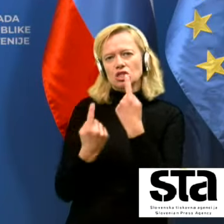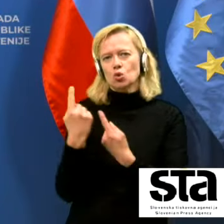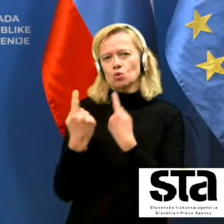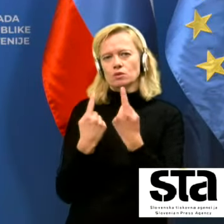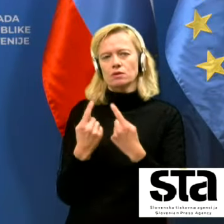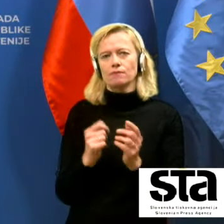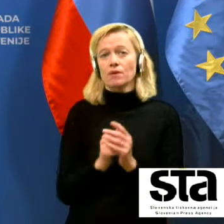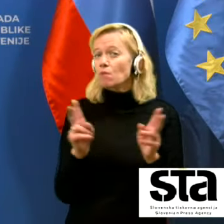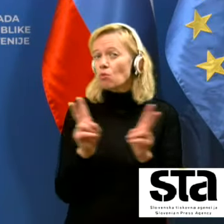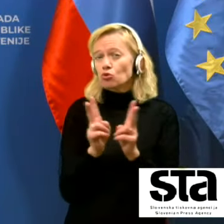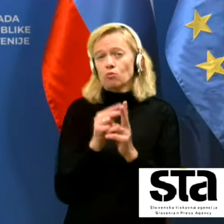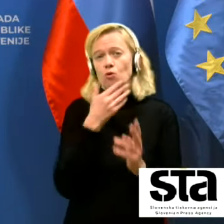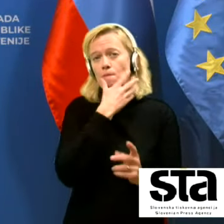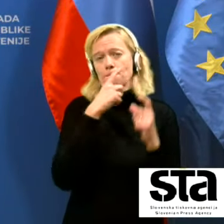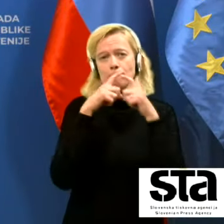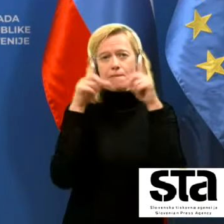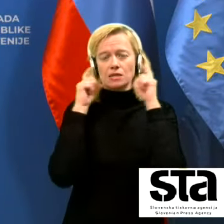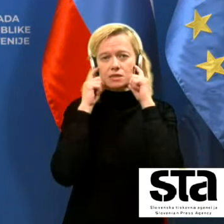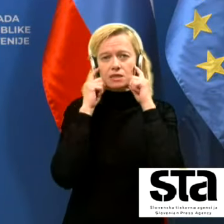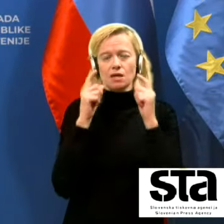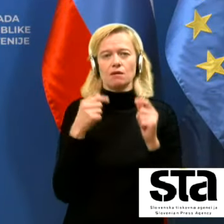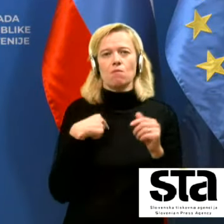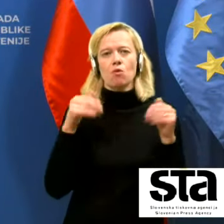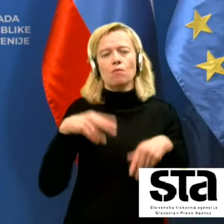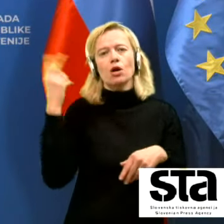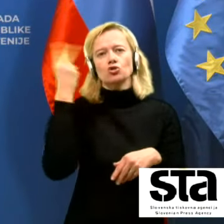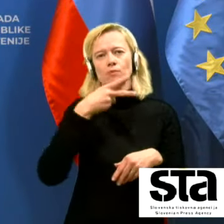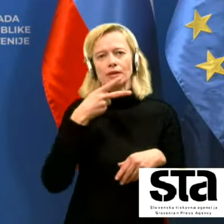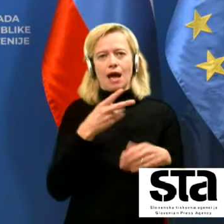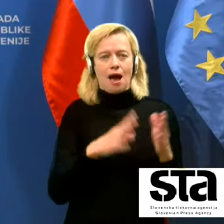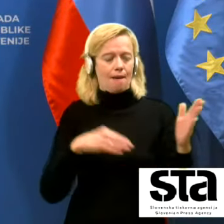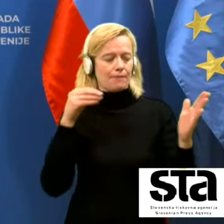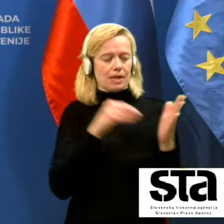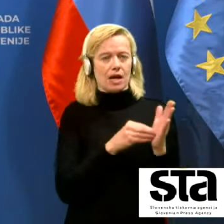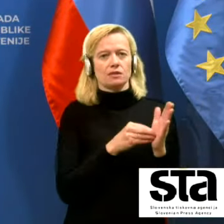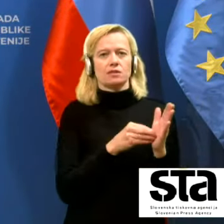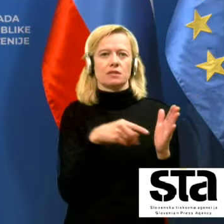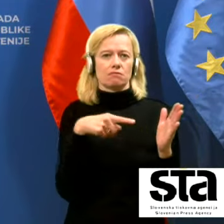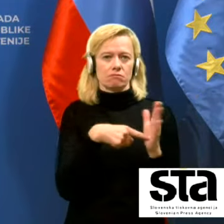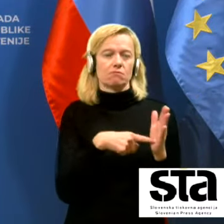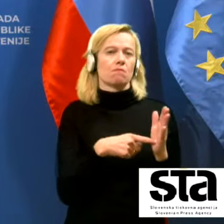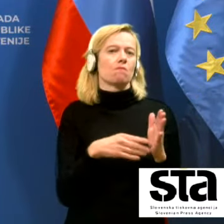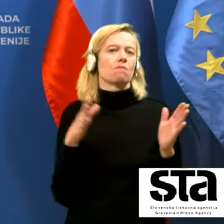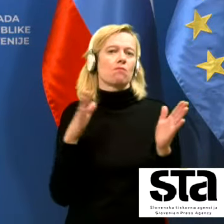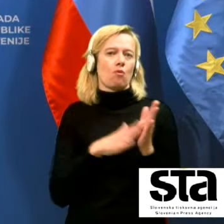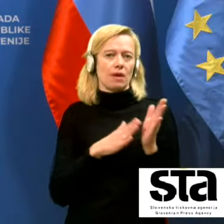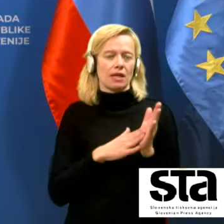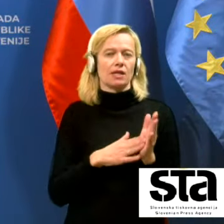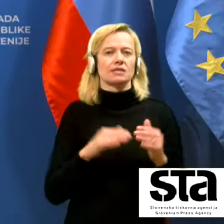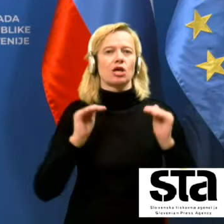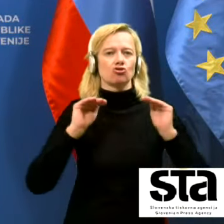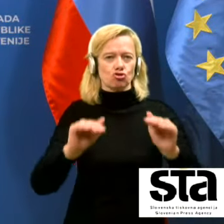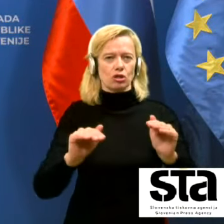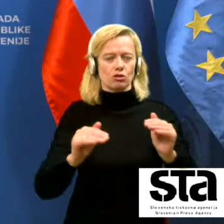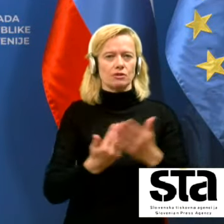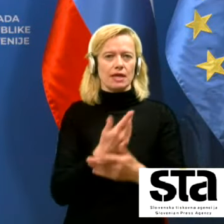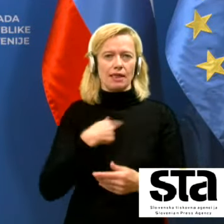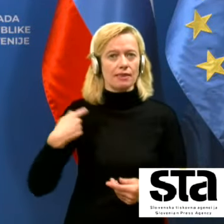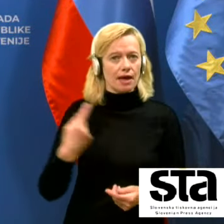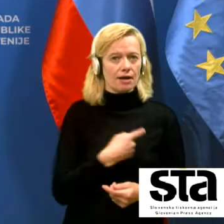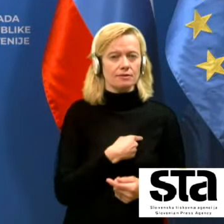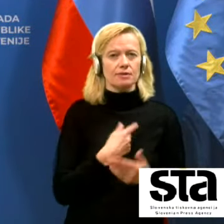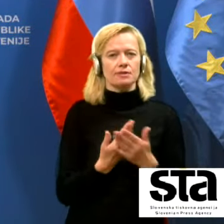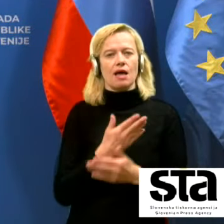pri maskah, da razumemo, da predstavlja aplikacija zaščito za nas in za